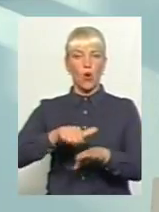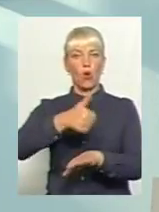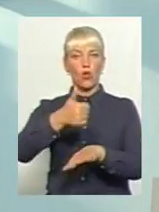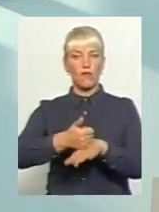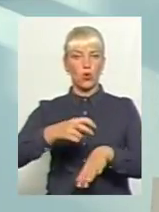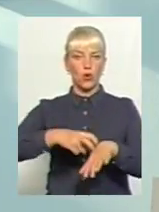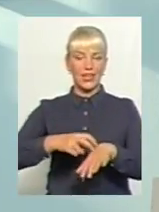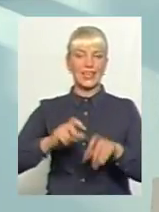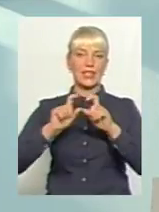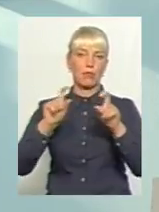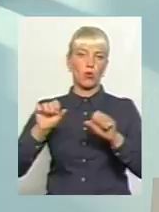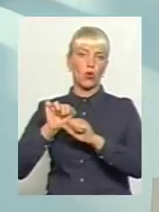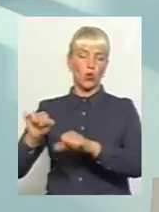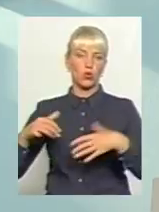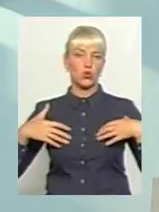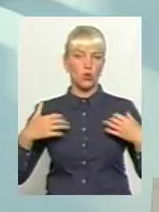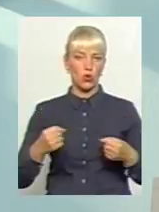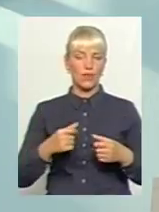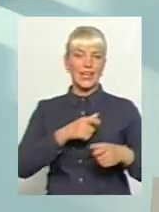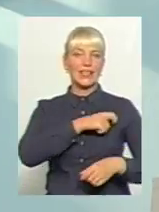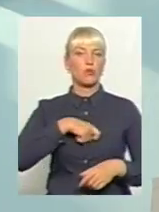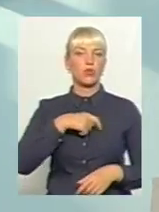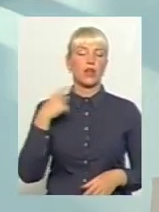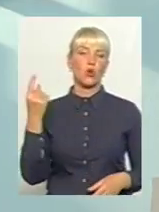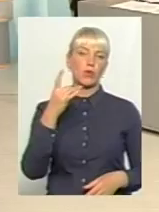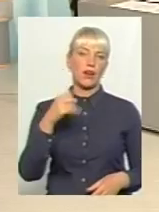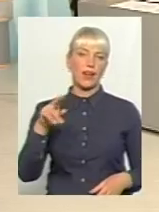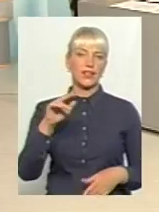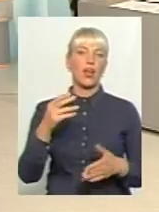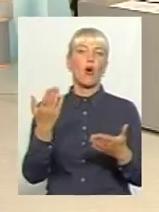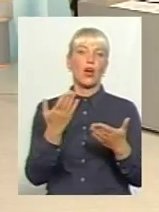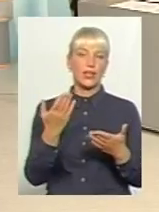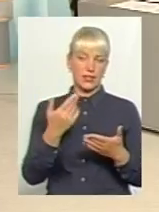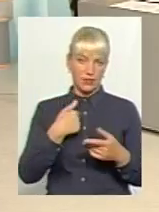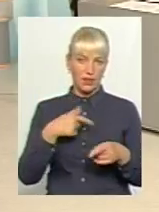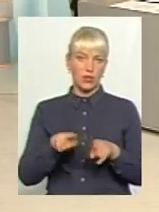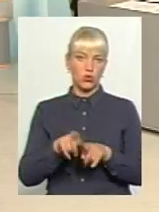лікаря, департаменту охорони здоров'я, депутатів обласної ради, одним з яких я і є.